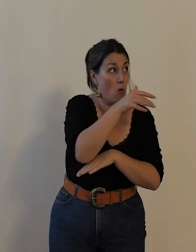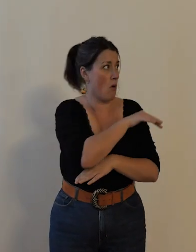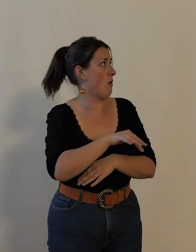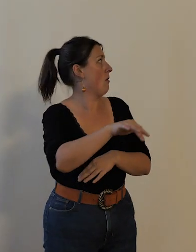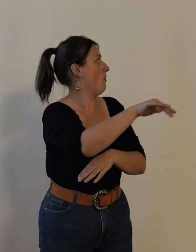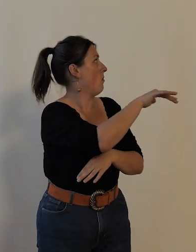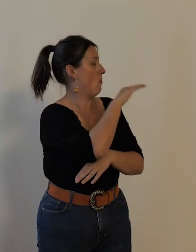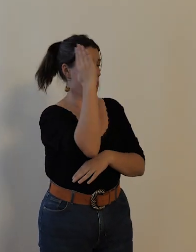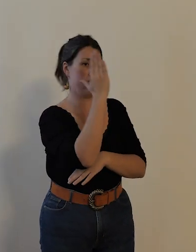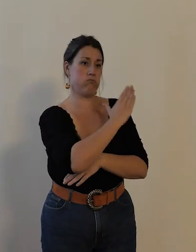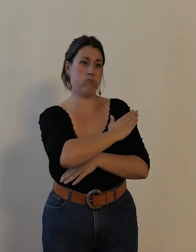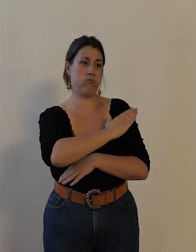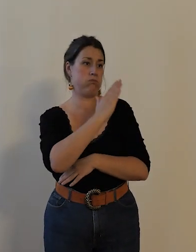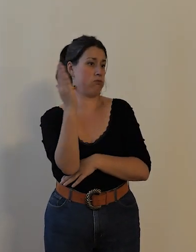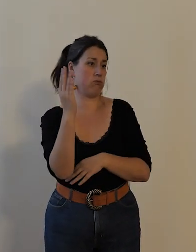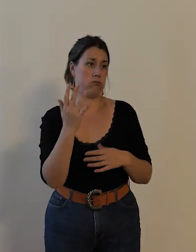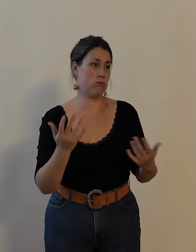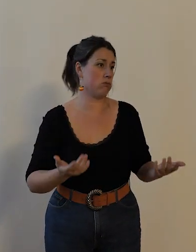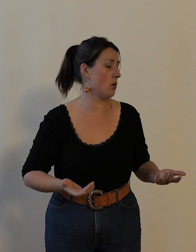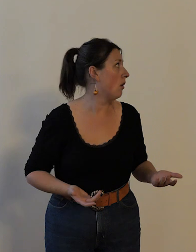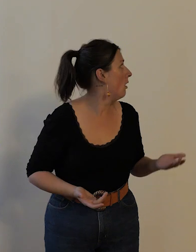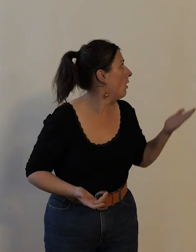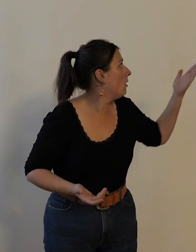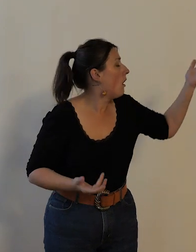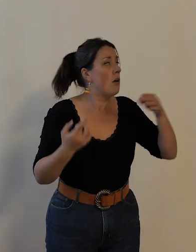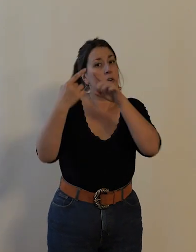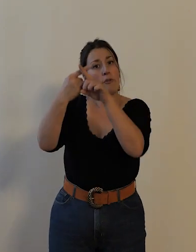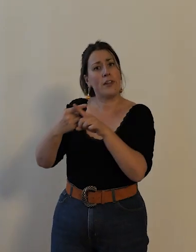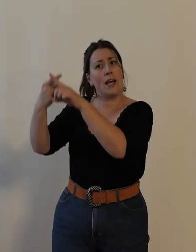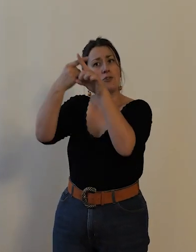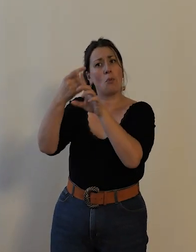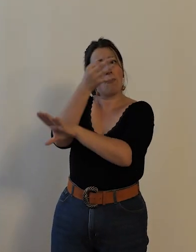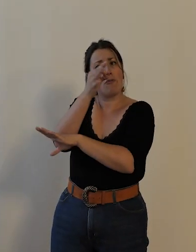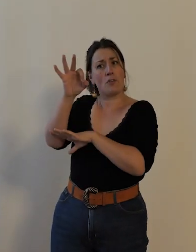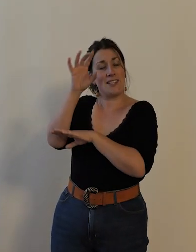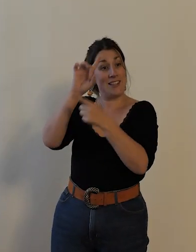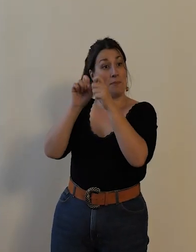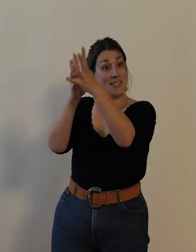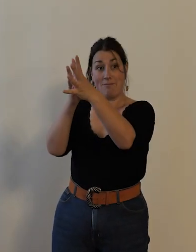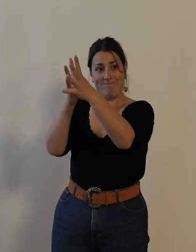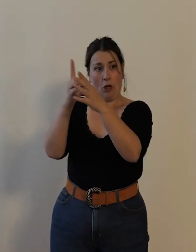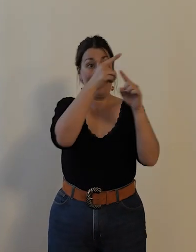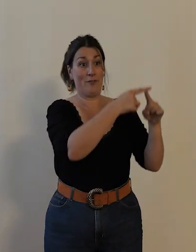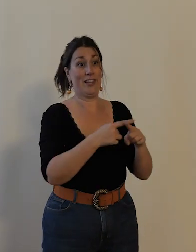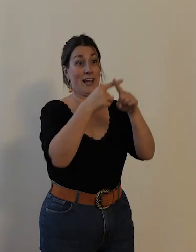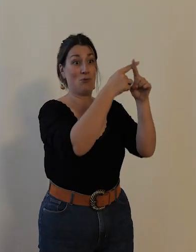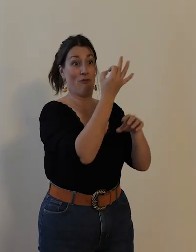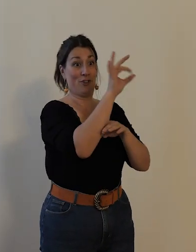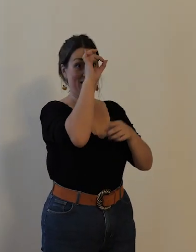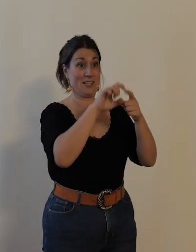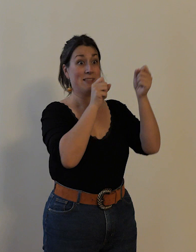cyclistes de Tour en effet elle est affiliée à la fédération française non pas de cyclisme mais de cyclotourisme